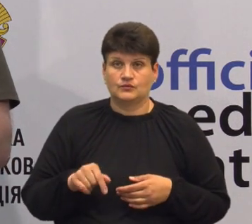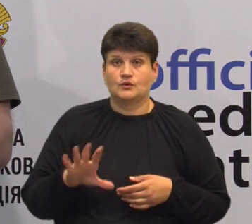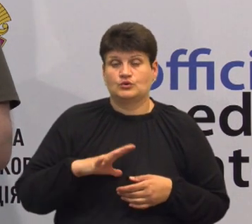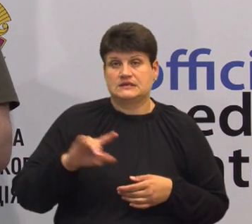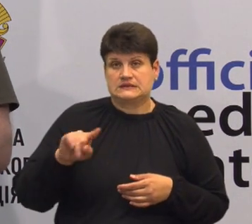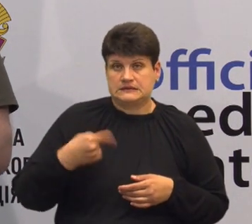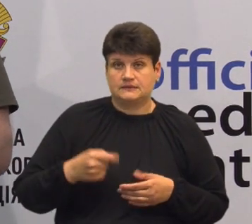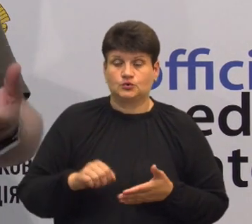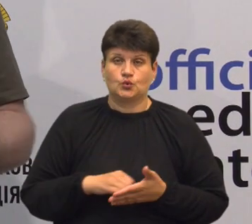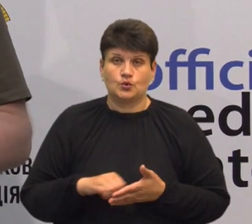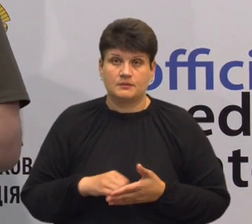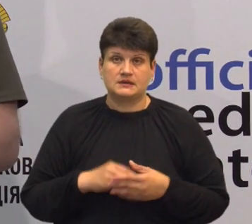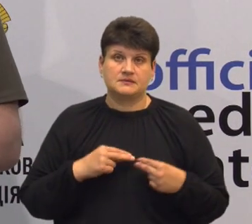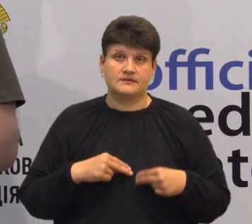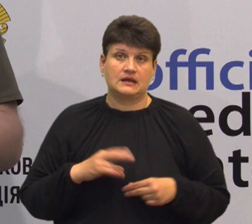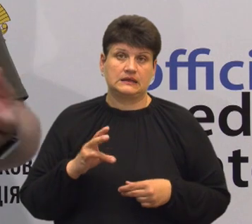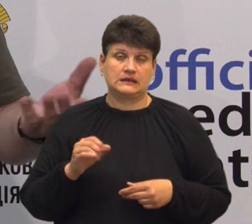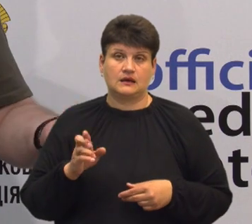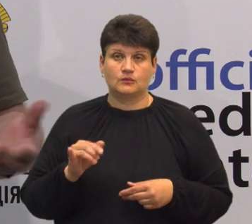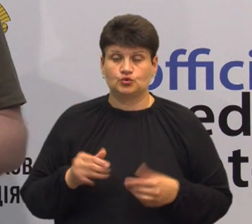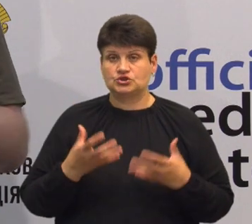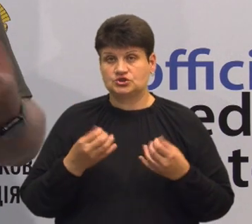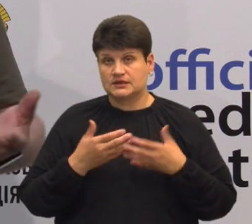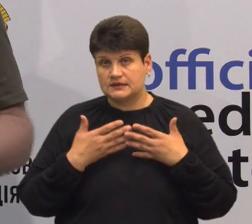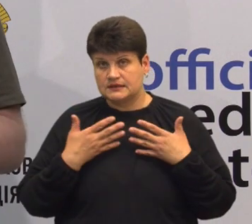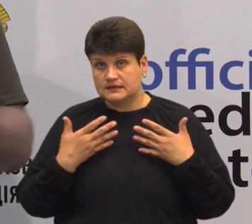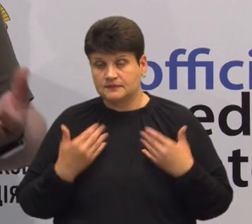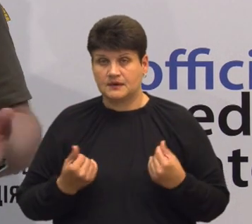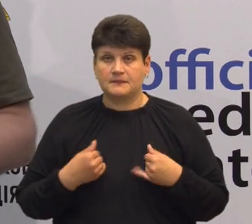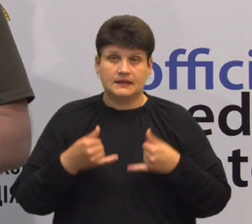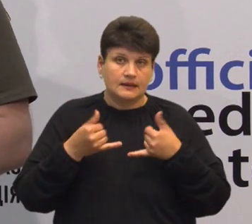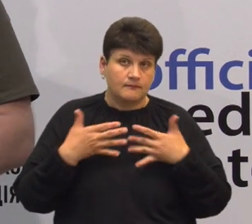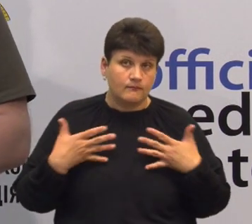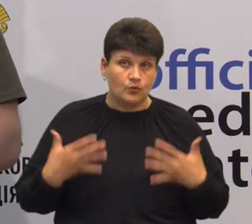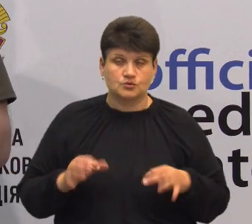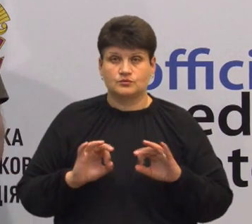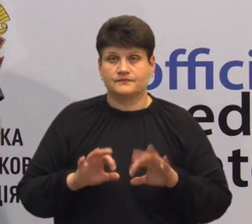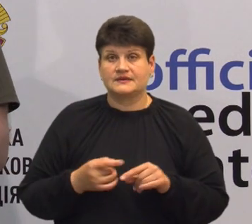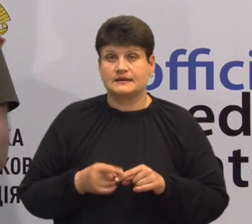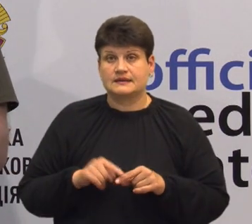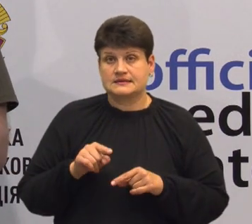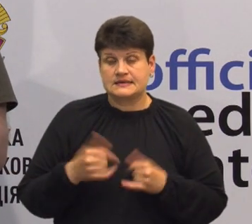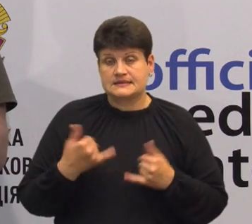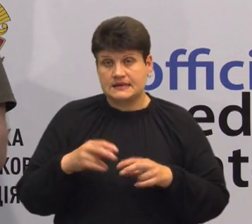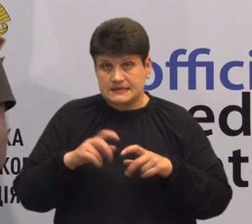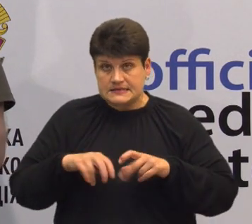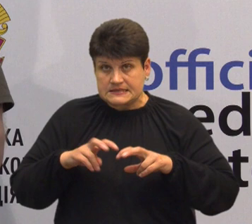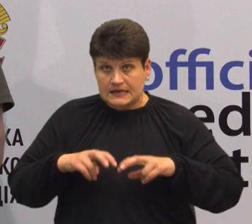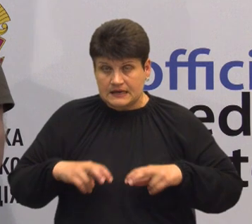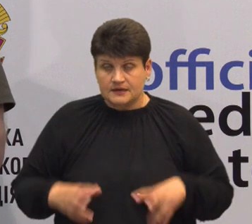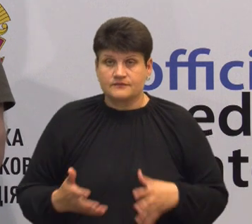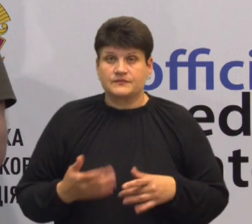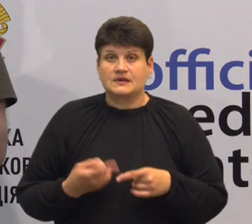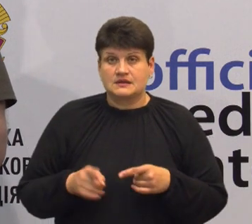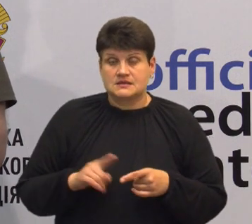працівниками НАБУ. Ще нема вироків суддів, ми не можемо коментувати це, тому що я зараз ліст. Зараз не готові говорити про будь-яку